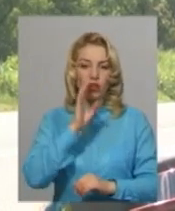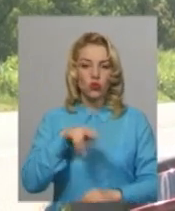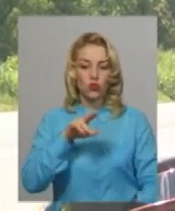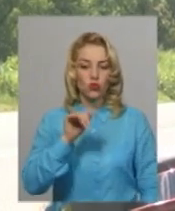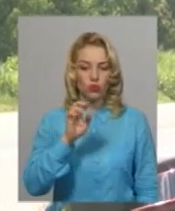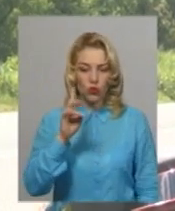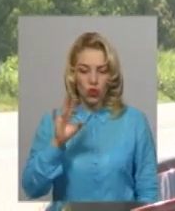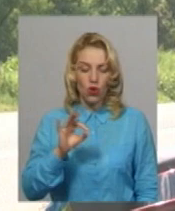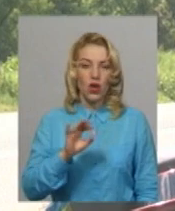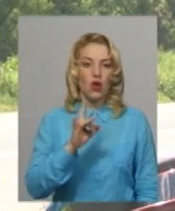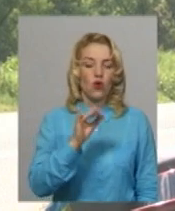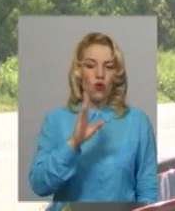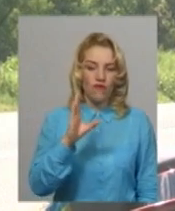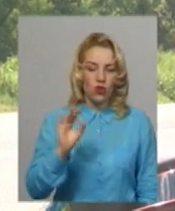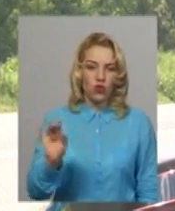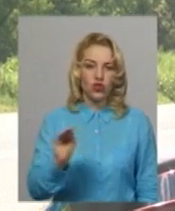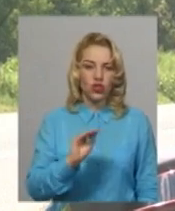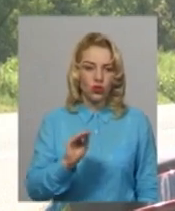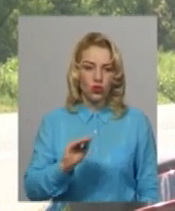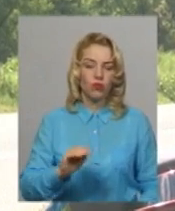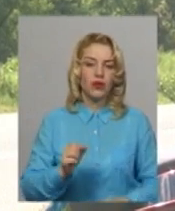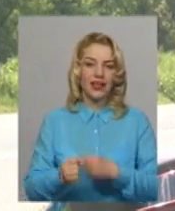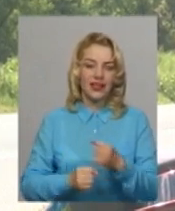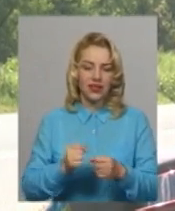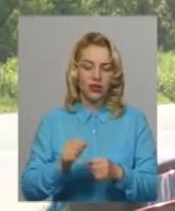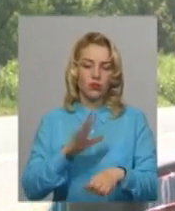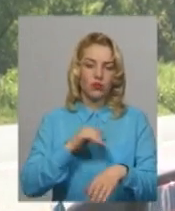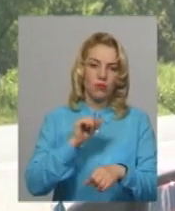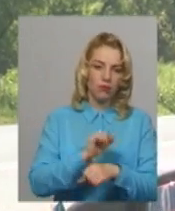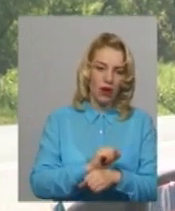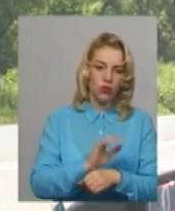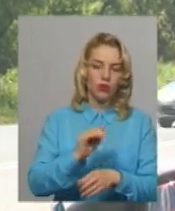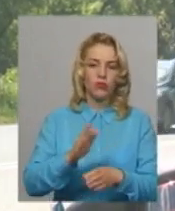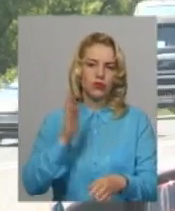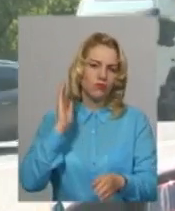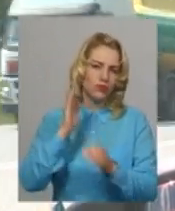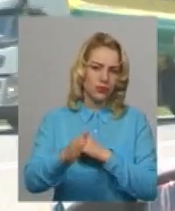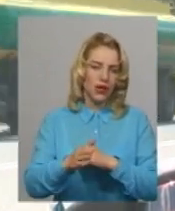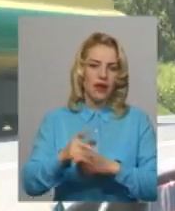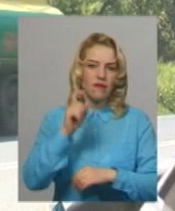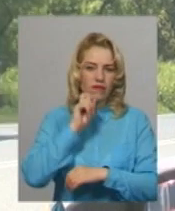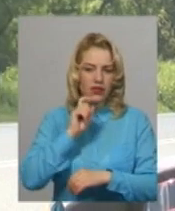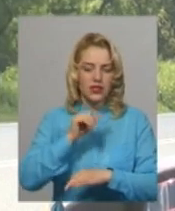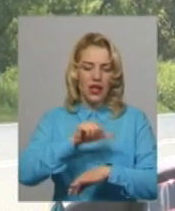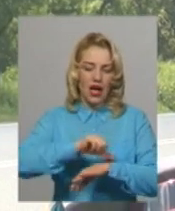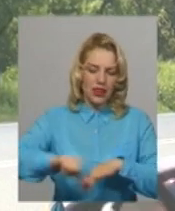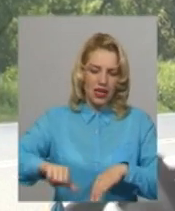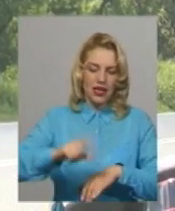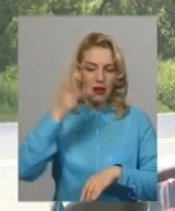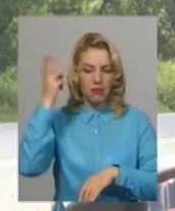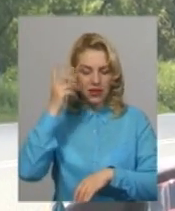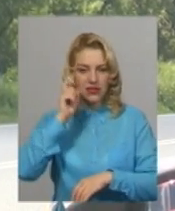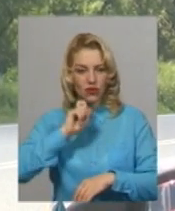Житомир їдуть до нас, в Житомирі маленька пауза, транзітом пролітають Вінницю, і вже на границі Хмельницької і Вінницької